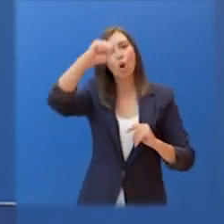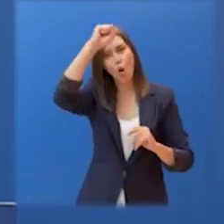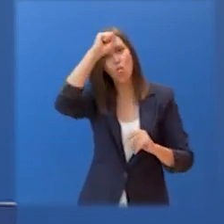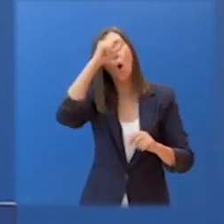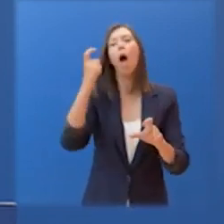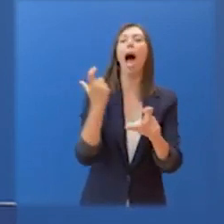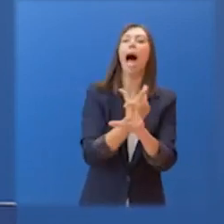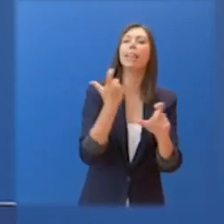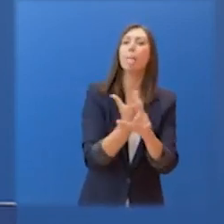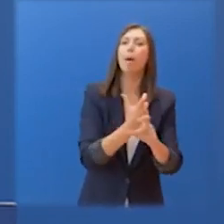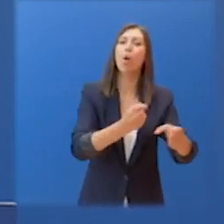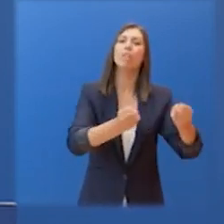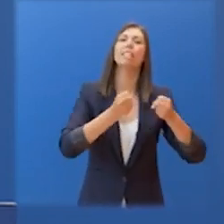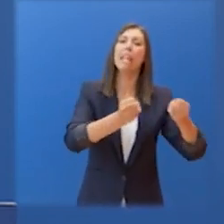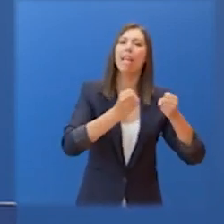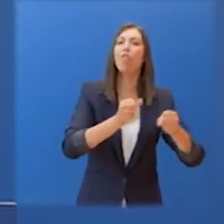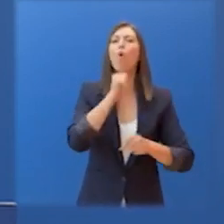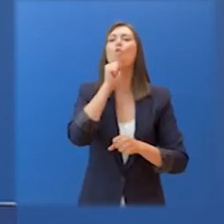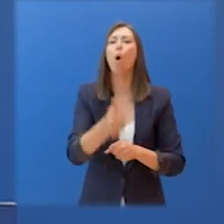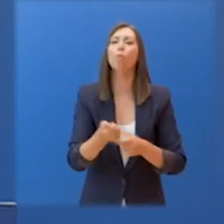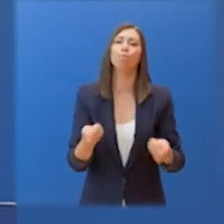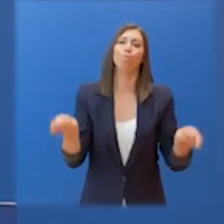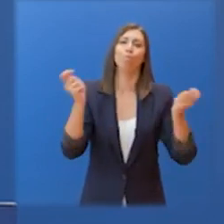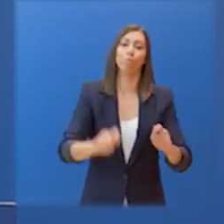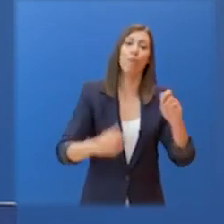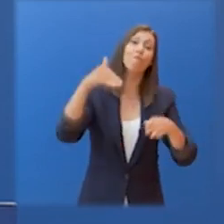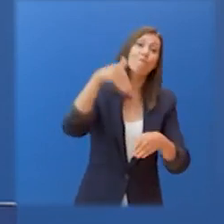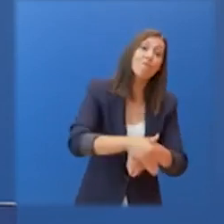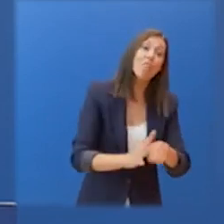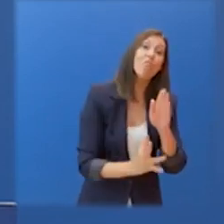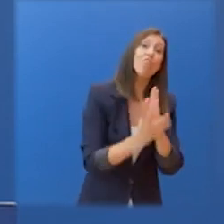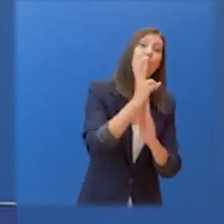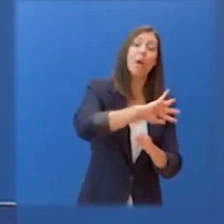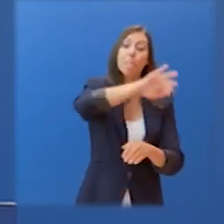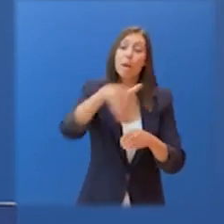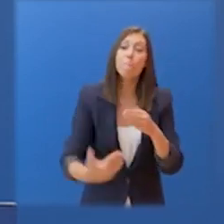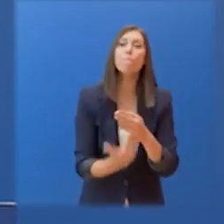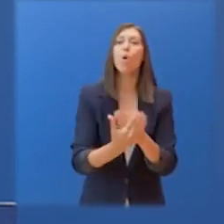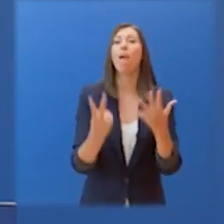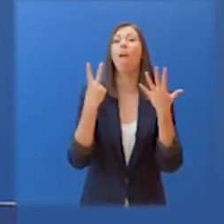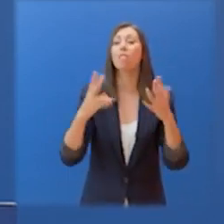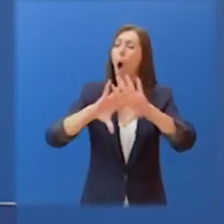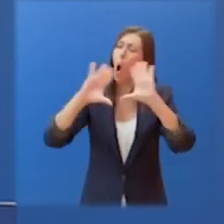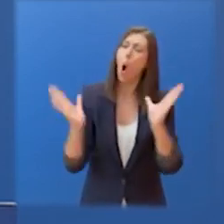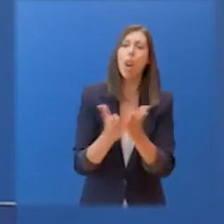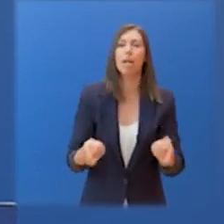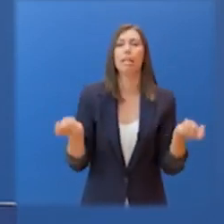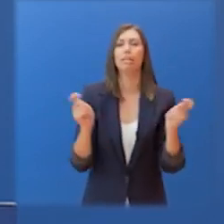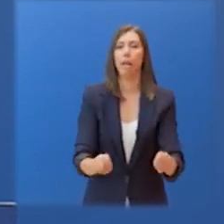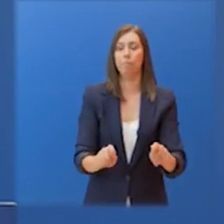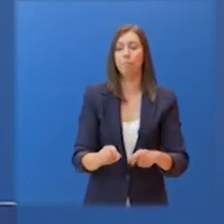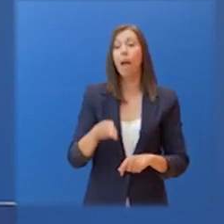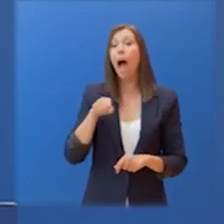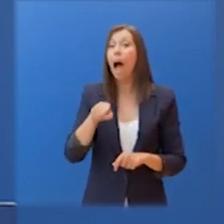Αντιπάρου, Ζακύνθου, Κώ. Η απαγόρευση δύναται να επικταθεί σε άλλες περιοχές ή και οριζόντια